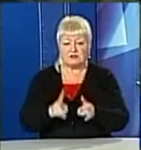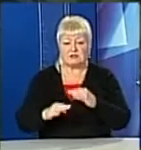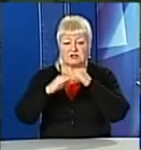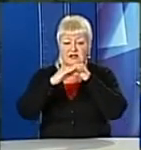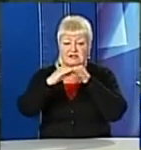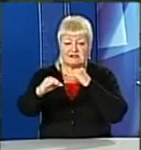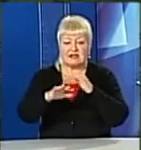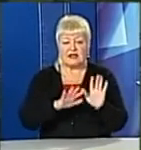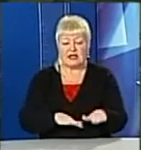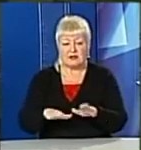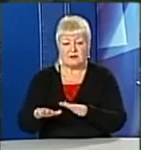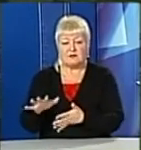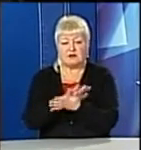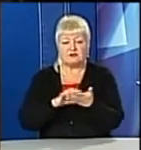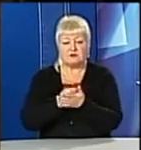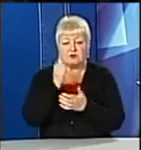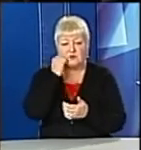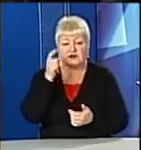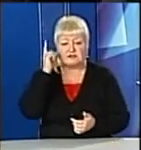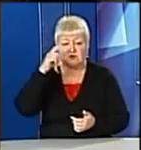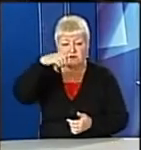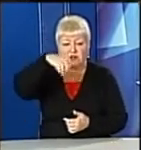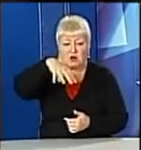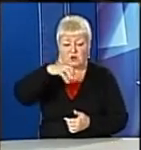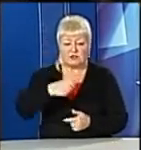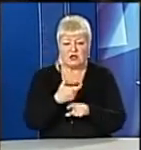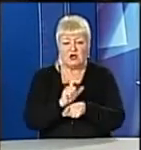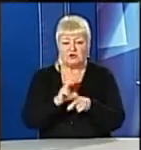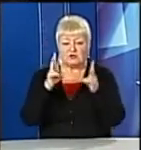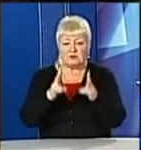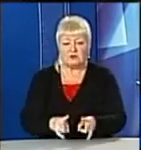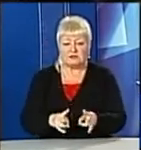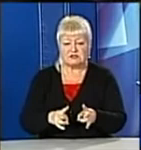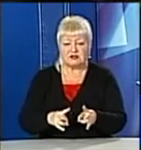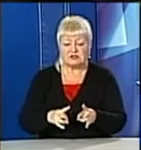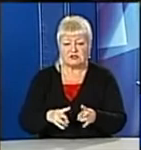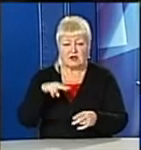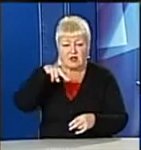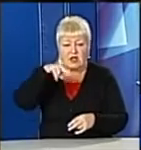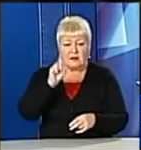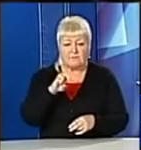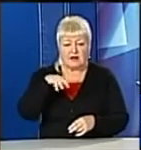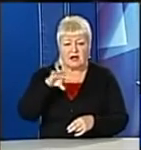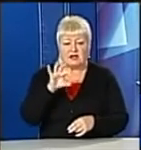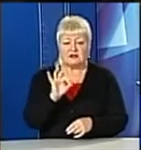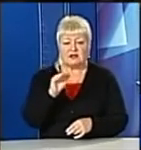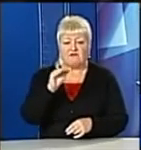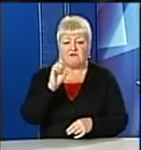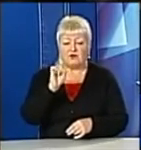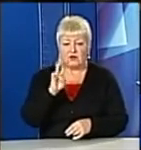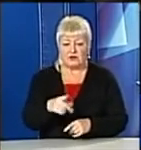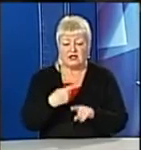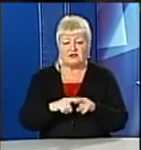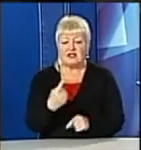Окрім того, зіпсовані також старовинні люстри. Дуже постраждав патефон-програвач. Це є єдиний